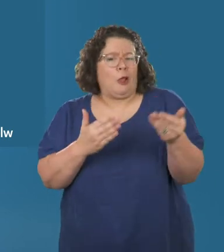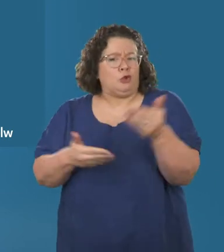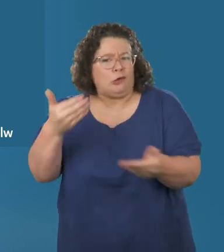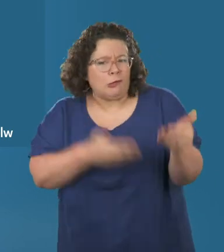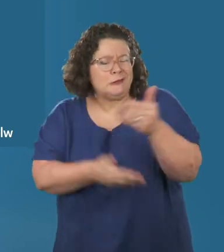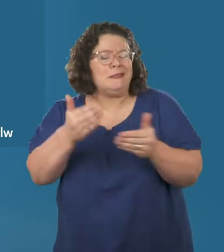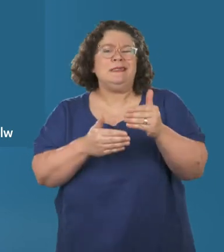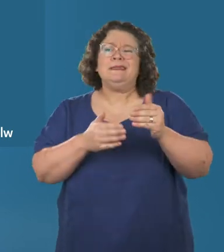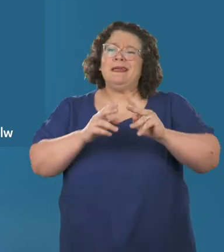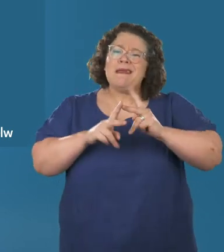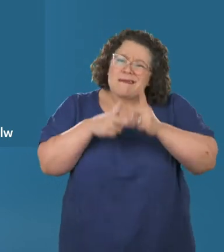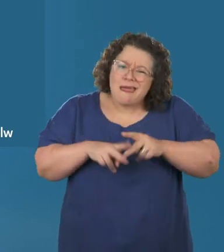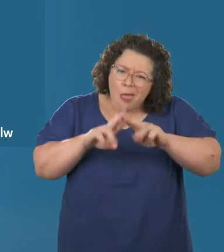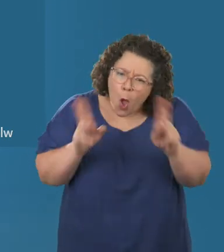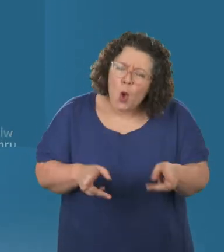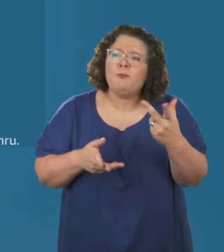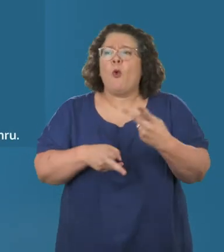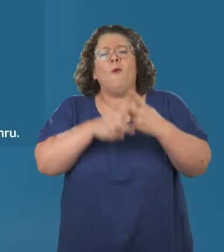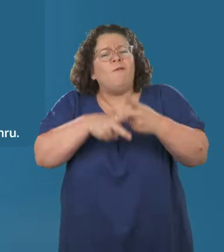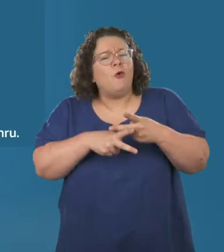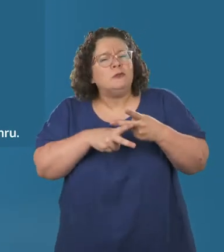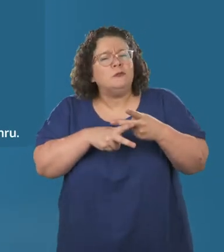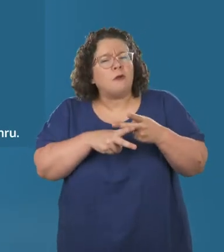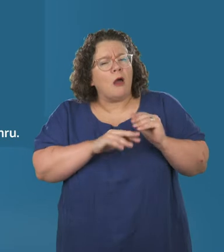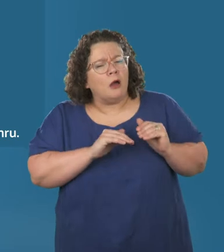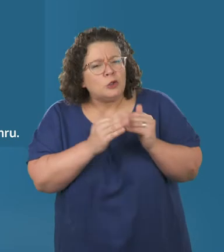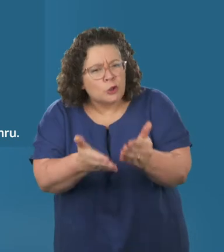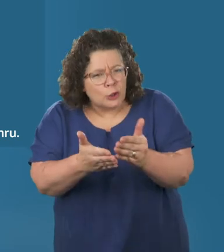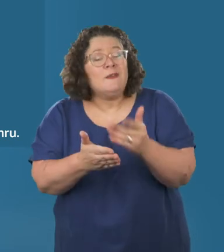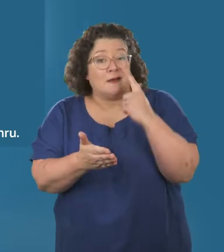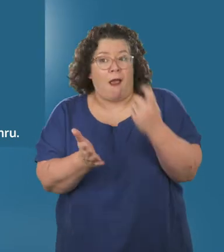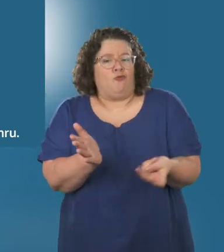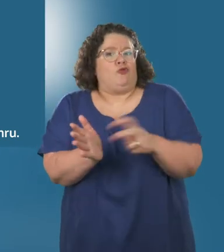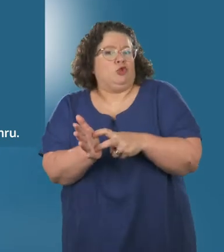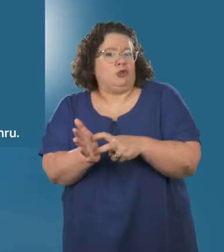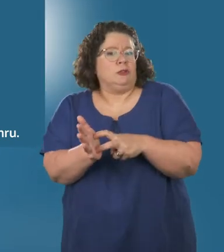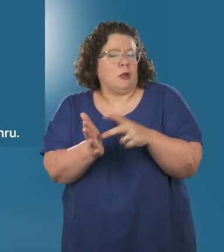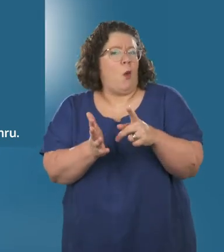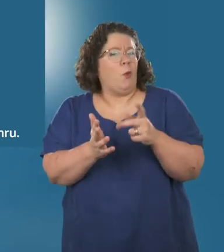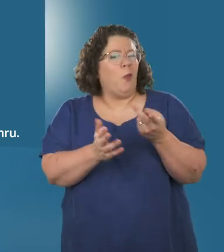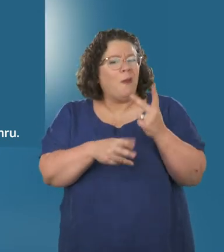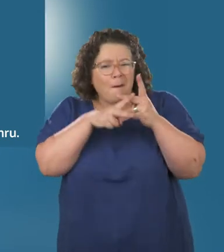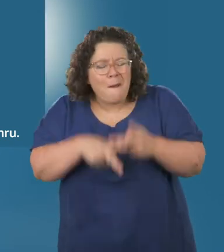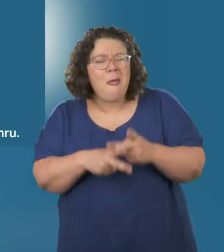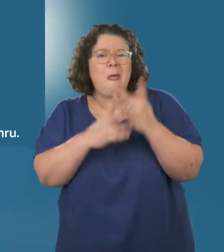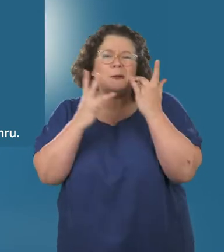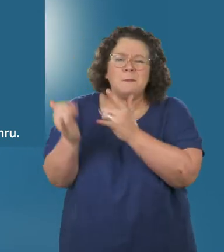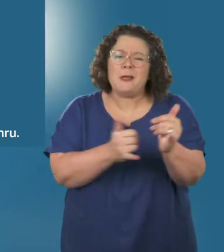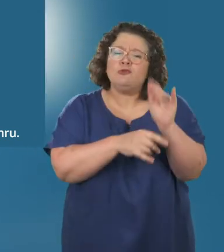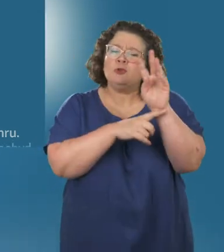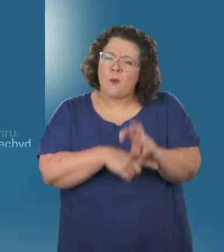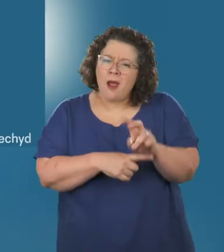wasanaethau maethu nid yr elw fydd yn cyfrestru gyda'r arlygiaeth gofal Cymru a chael hawl i weithredu yng Nghymru.